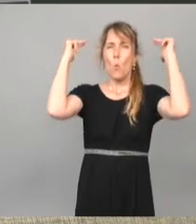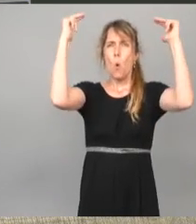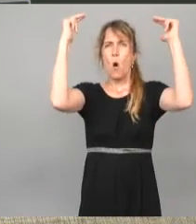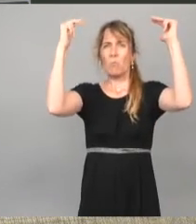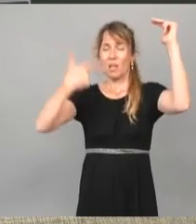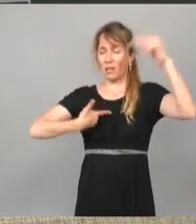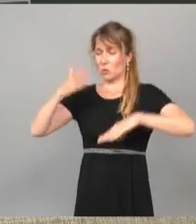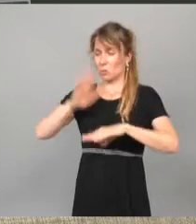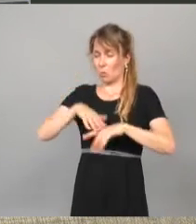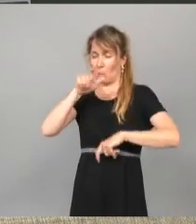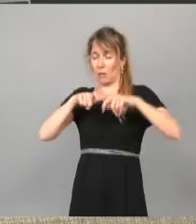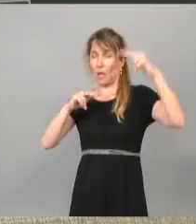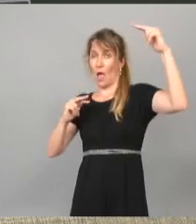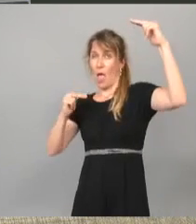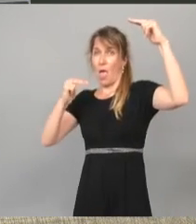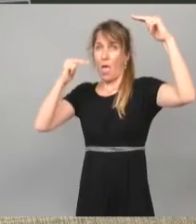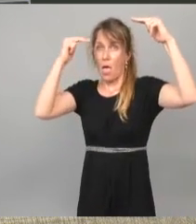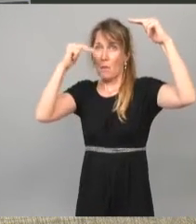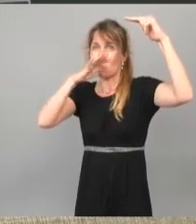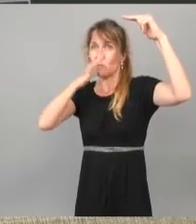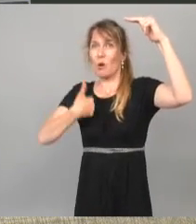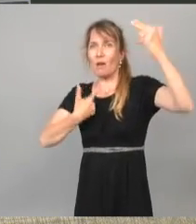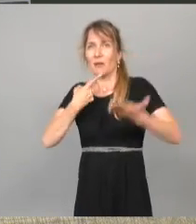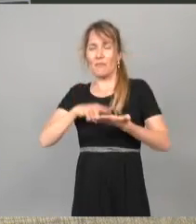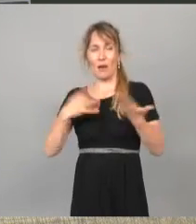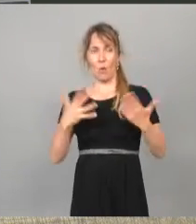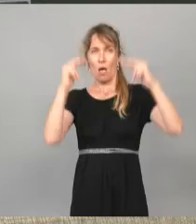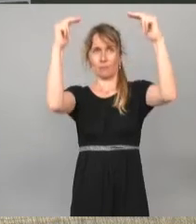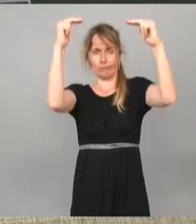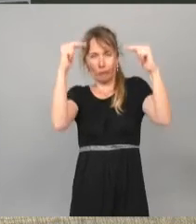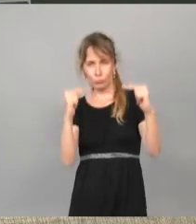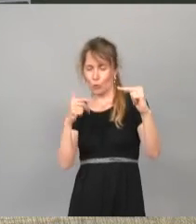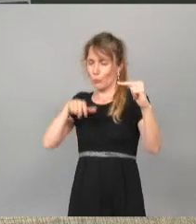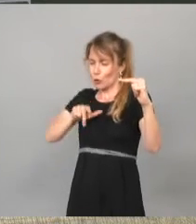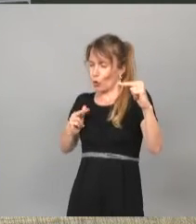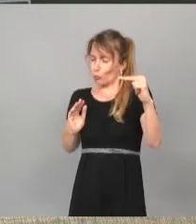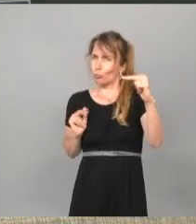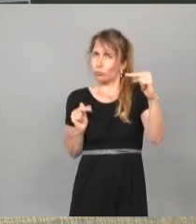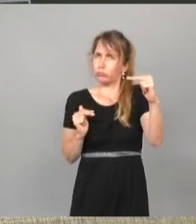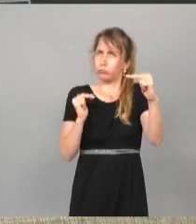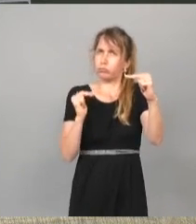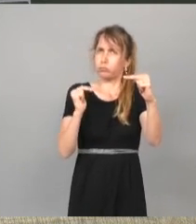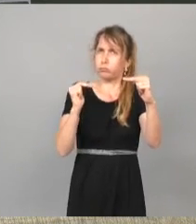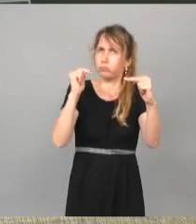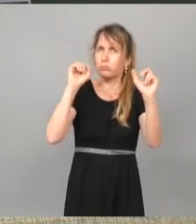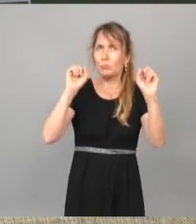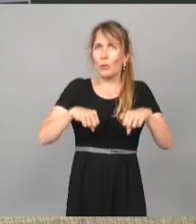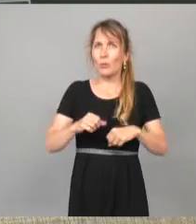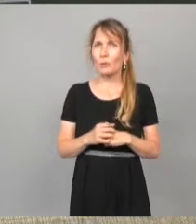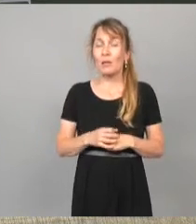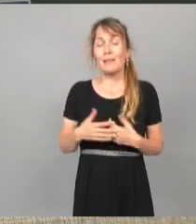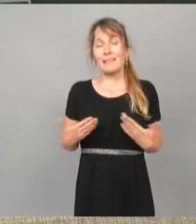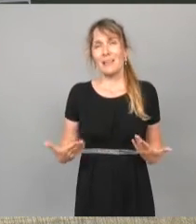'effectivement, on baisse ce barreau pour qu'il soit accessible, pour qu'on puisse, après, accéder en haut de l'échelle. Et c'est un peu l'idée, là, ici, de cette adaptation. C'est d